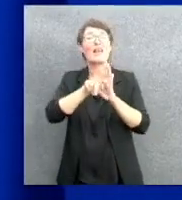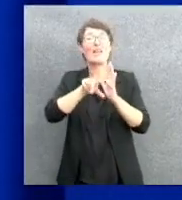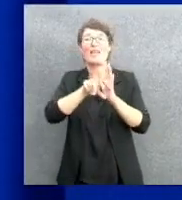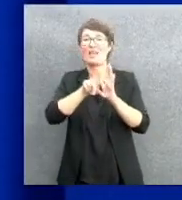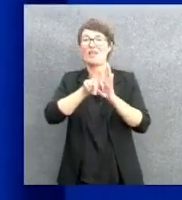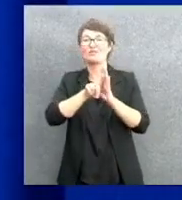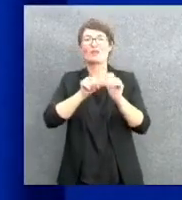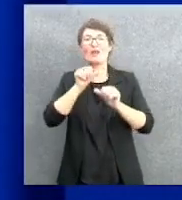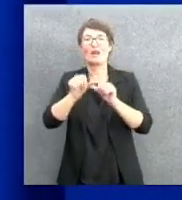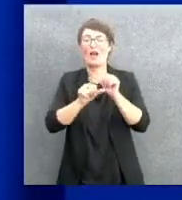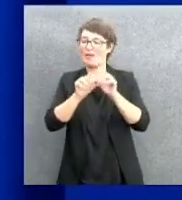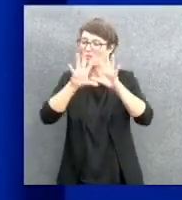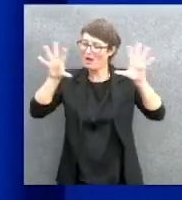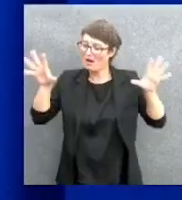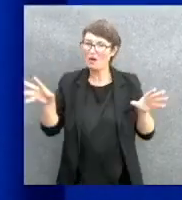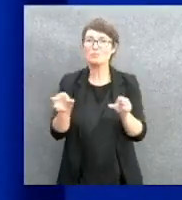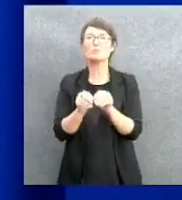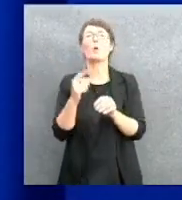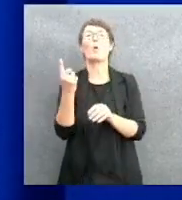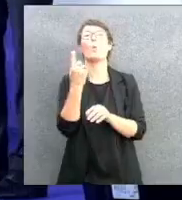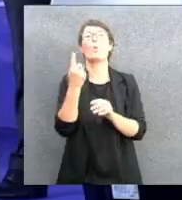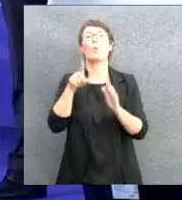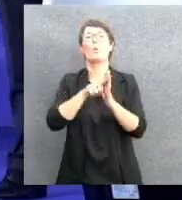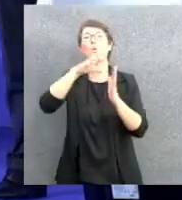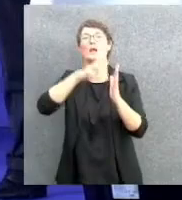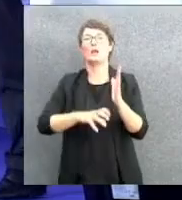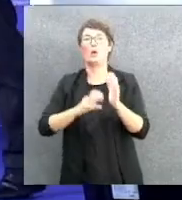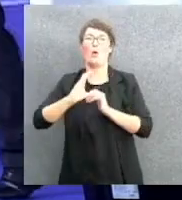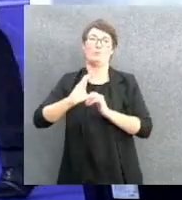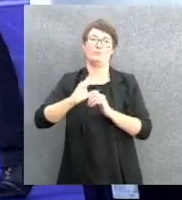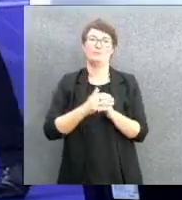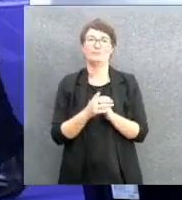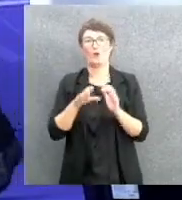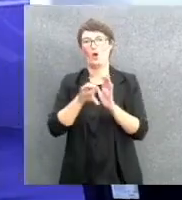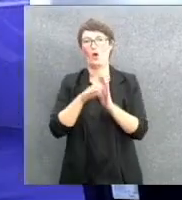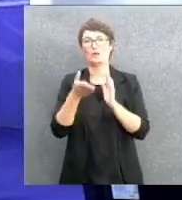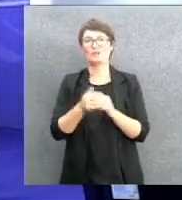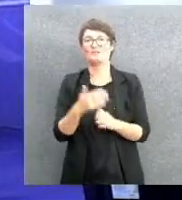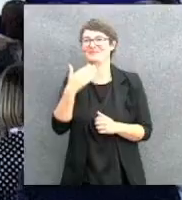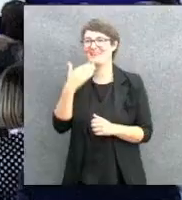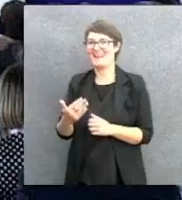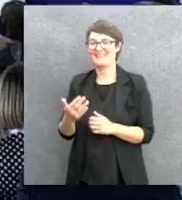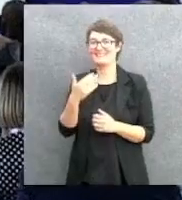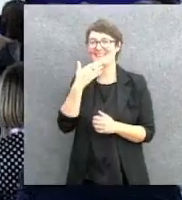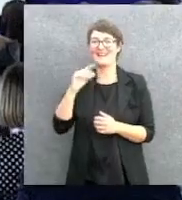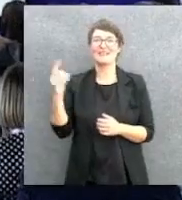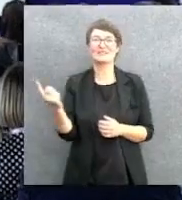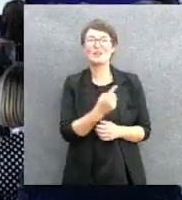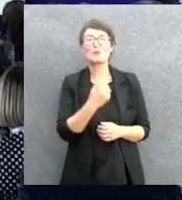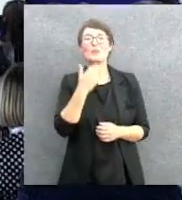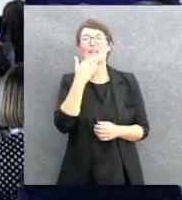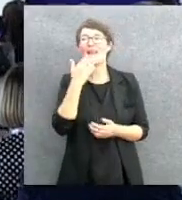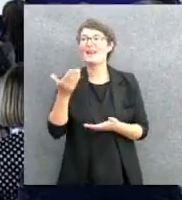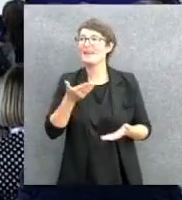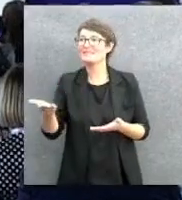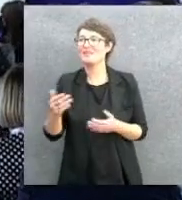e semplificazione. Grazie, allora la salutiamo, Presidente Letta e io la lasciamo. Grazie, grazie a tutti voi per l'invito